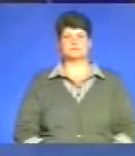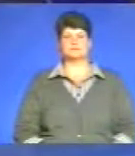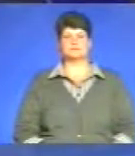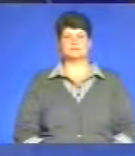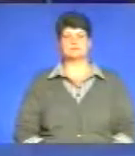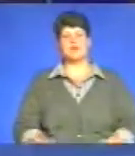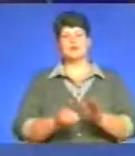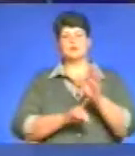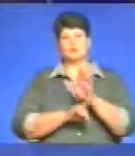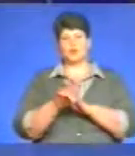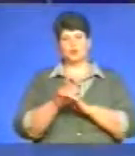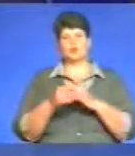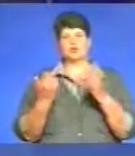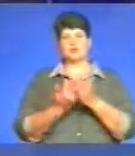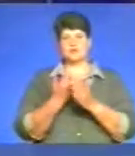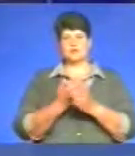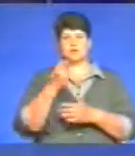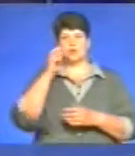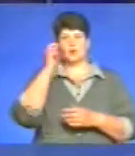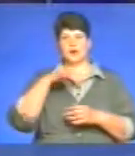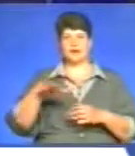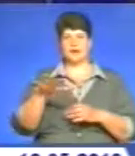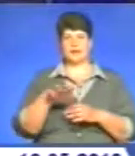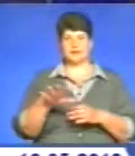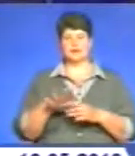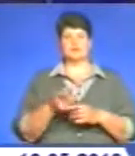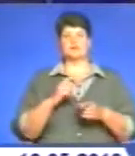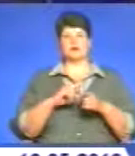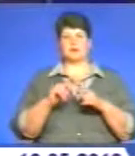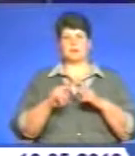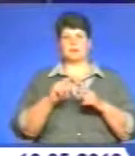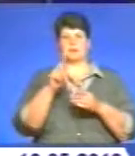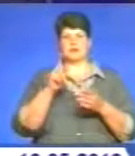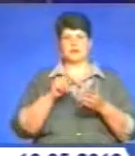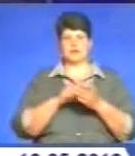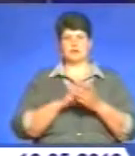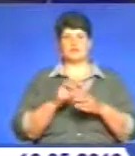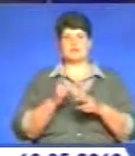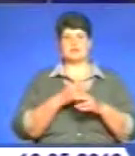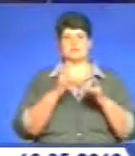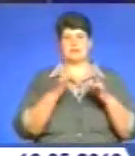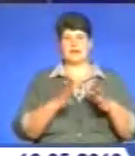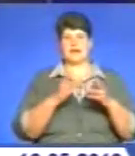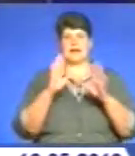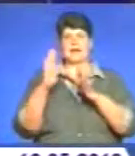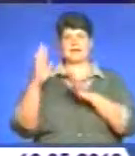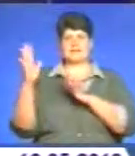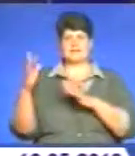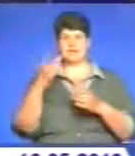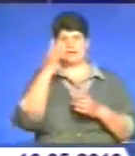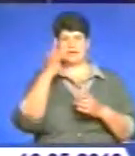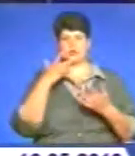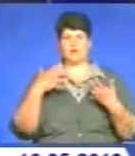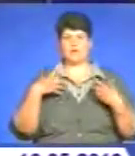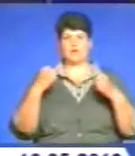Спочатку довістей з України. Нагальні питання проти пожежної безпеки лісів, благоустрою країни та літнього оздоровлення дітей